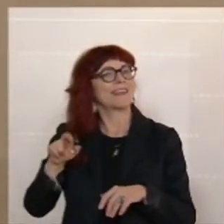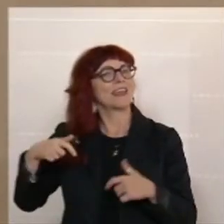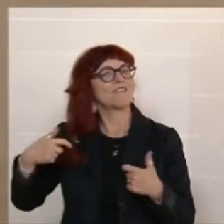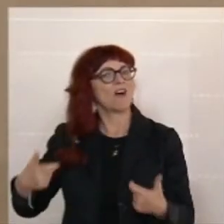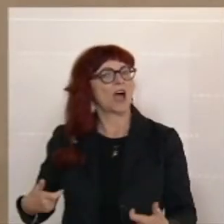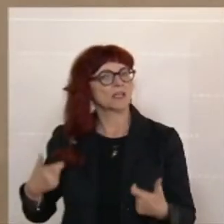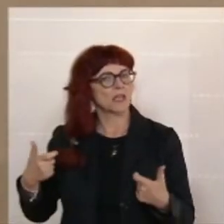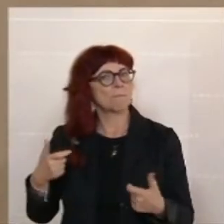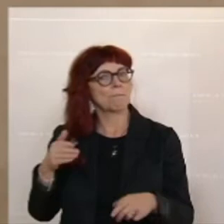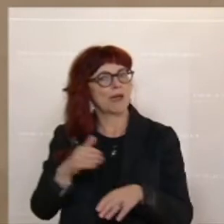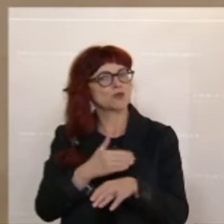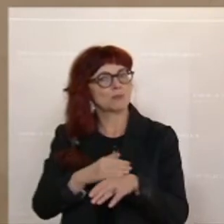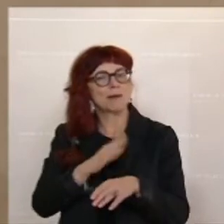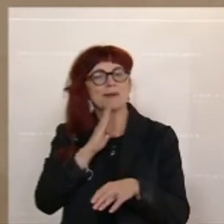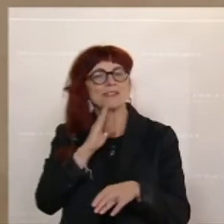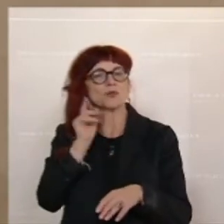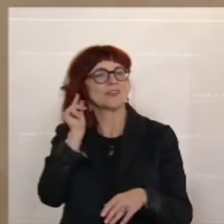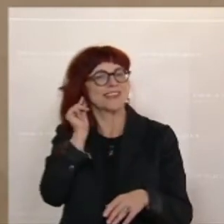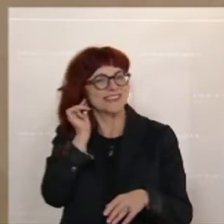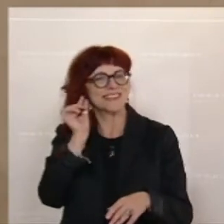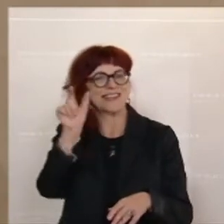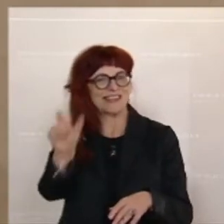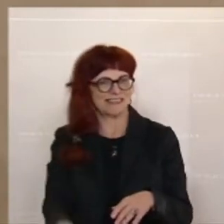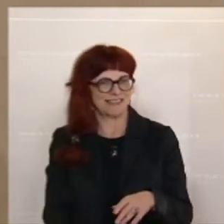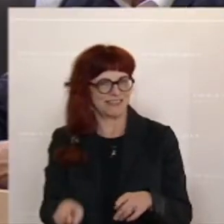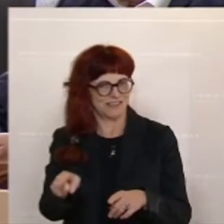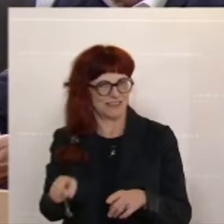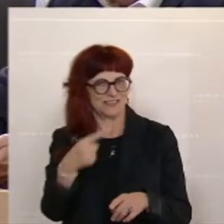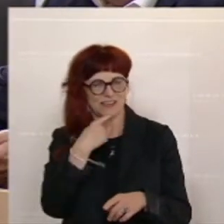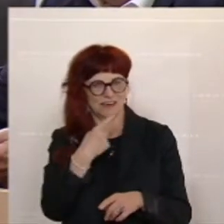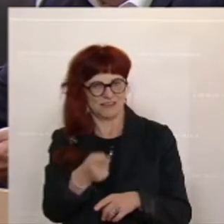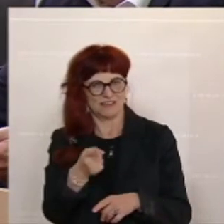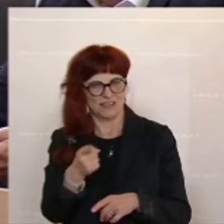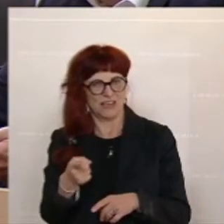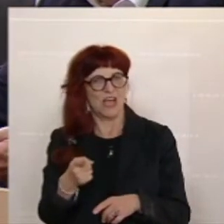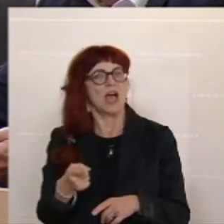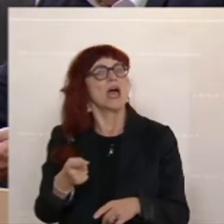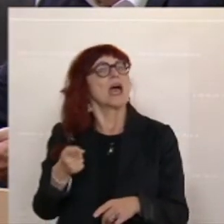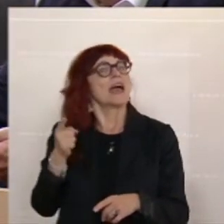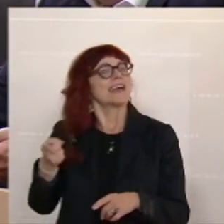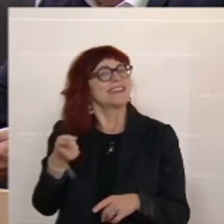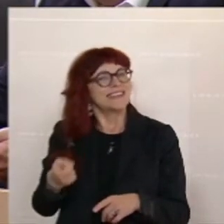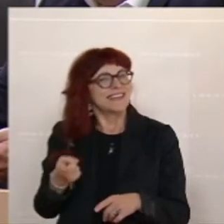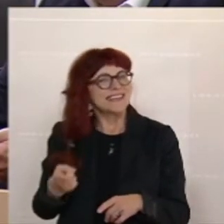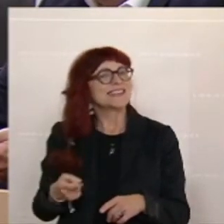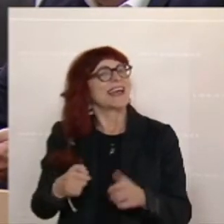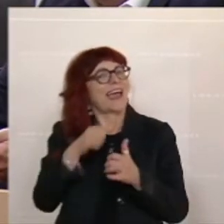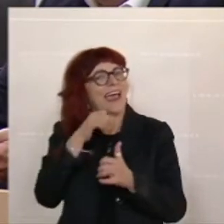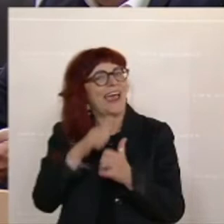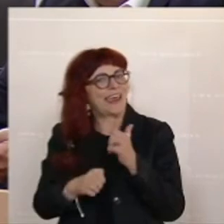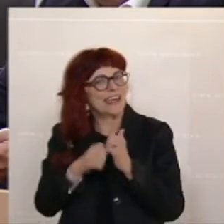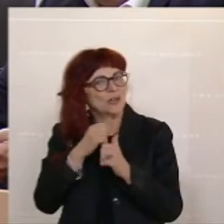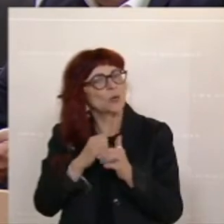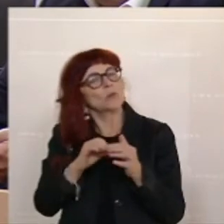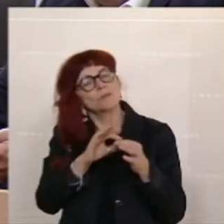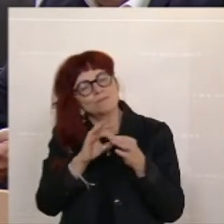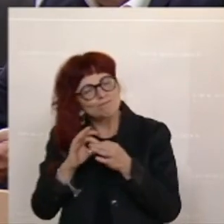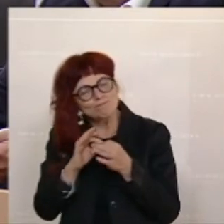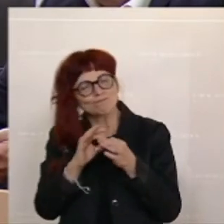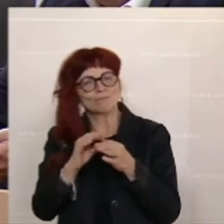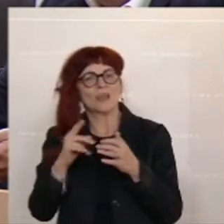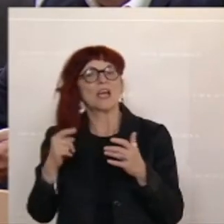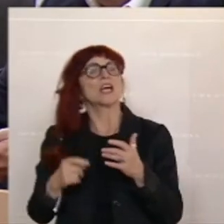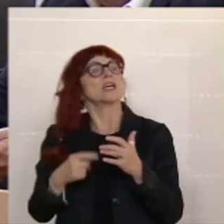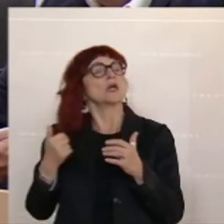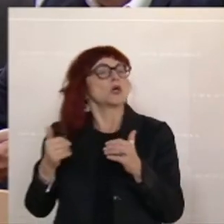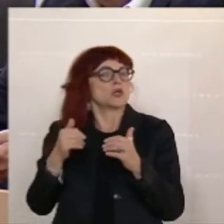Diese Stromrechnung ist ja aufgrund eines Preissystems, von dem die Leute noch hören, das sei komisch. Ich möchte Ihnen erklären, welches System herrscht.